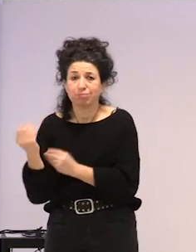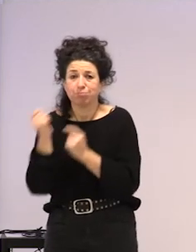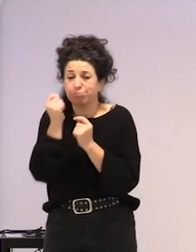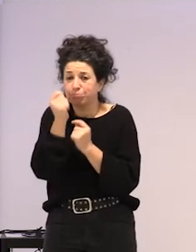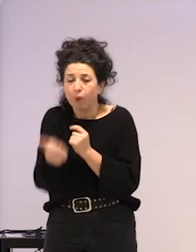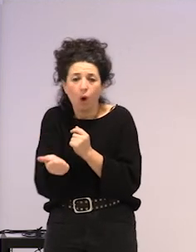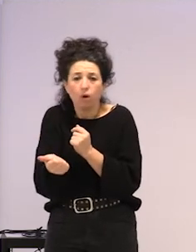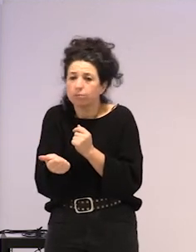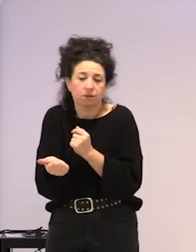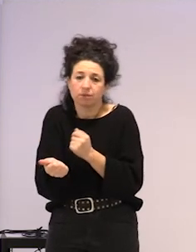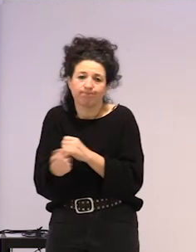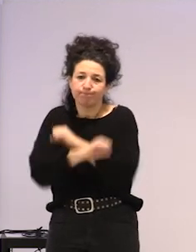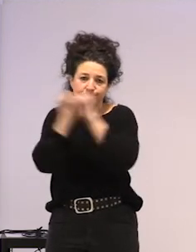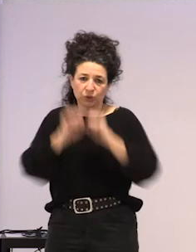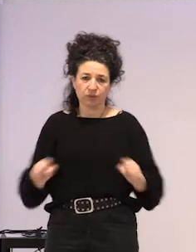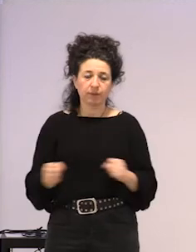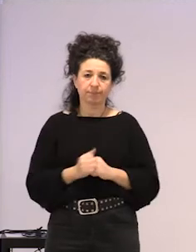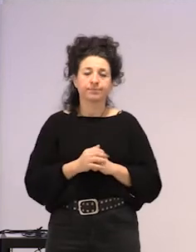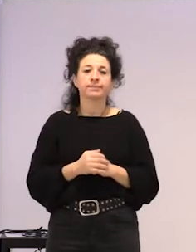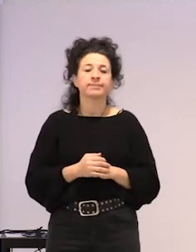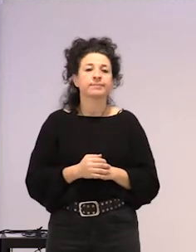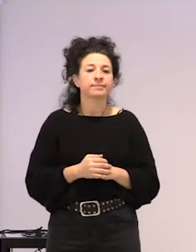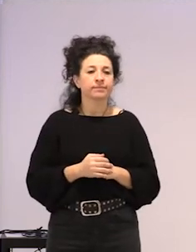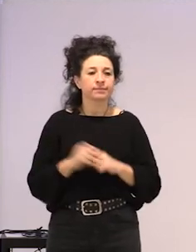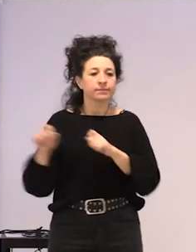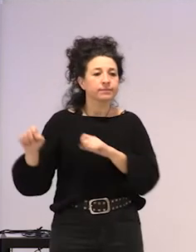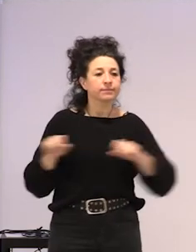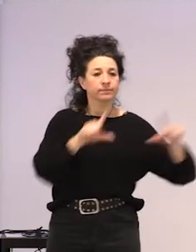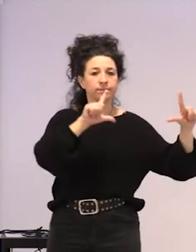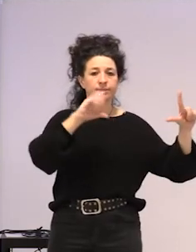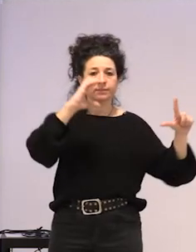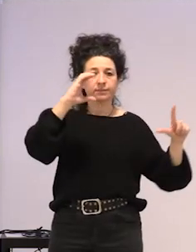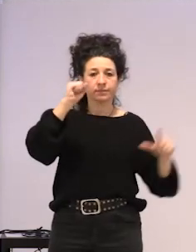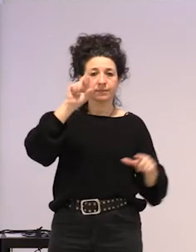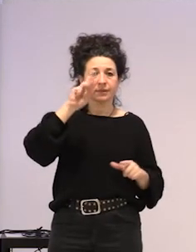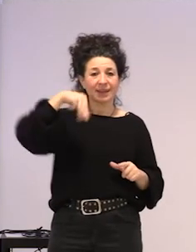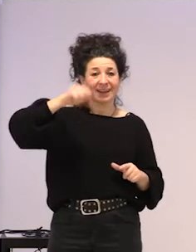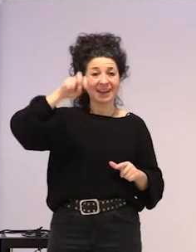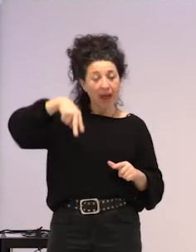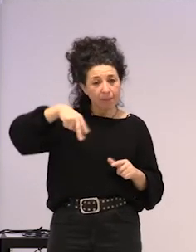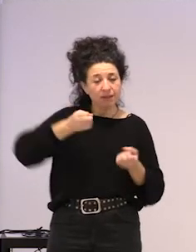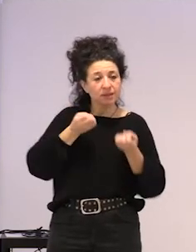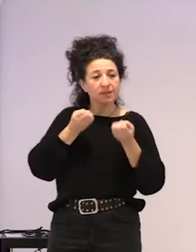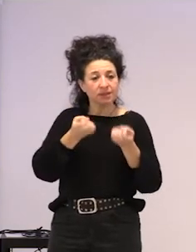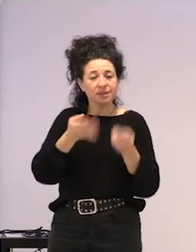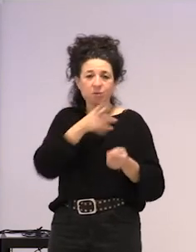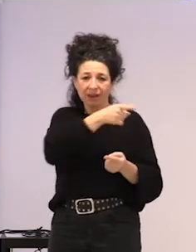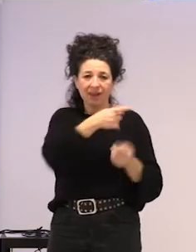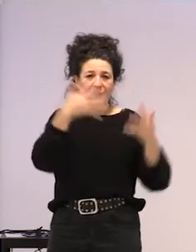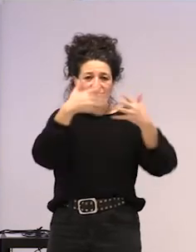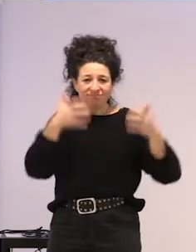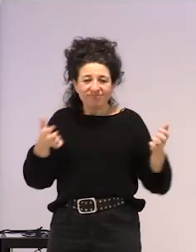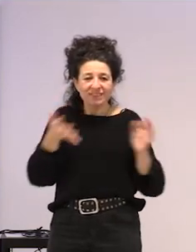ez duelako ematen, ez, eta hemen ekarri zuete Carmenen kontakizuna, zeberak niki baino asko zobetoa saltzen du,